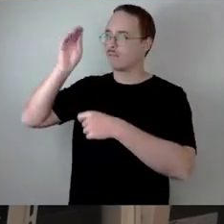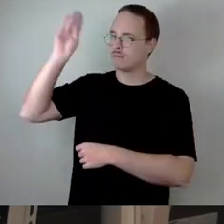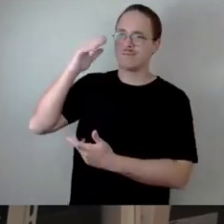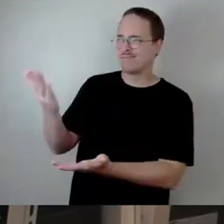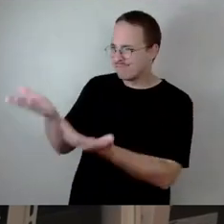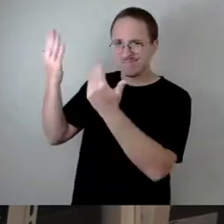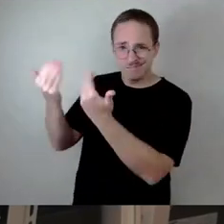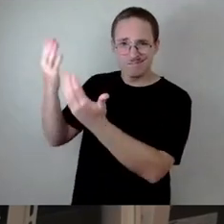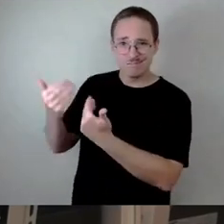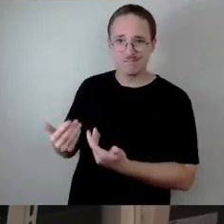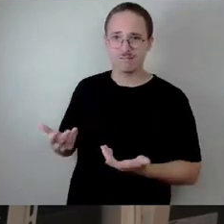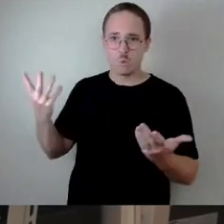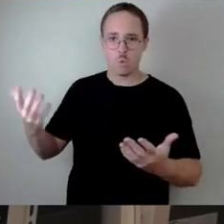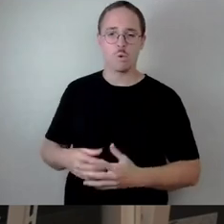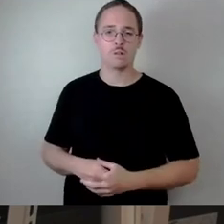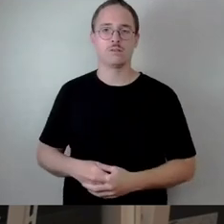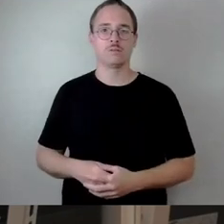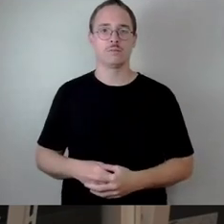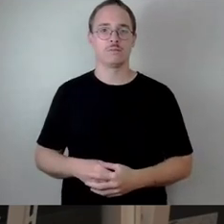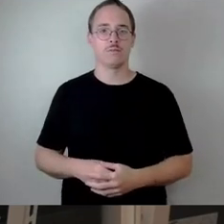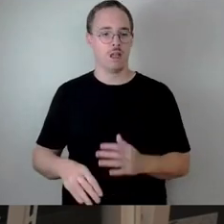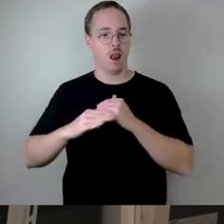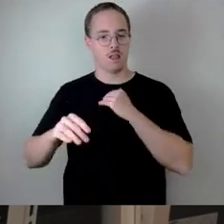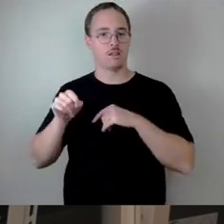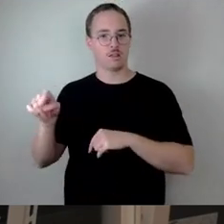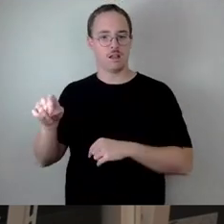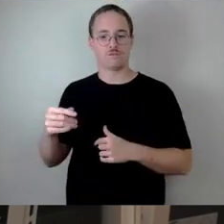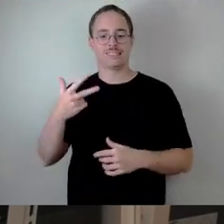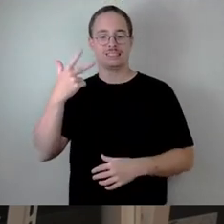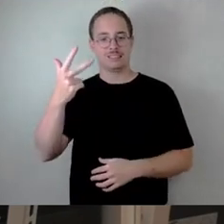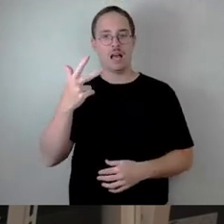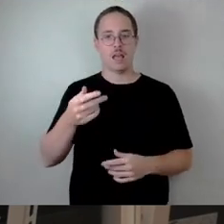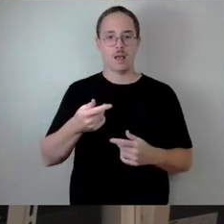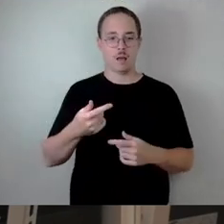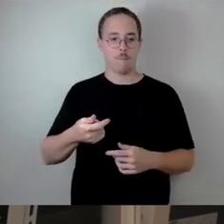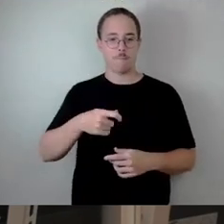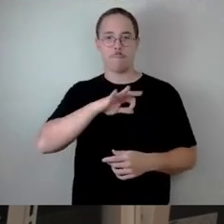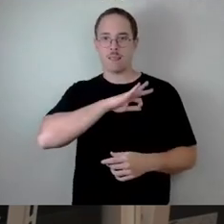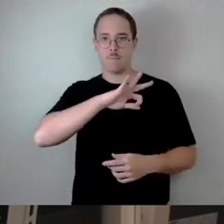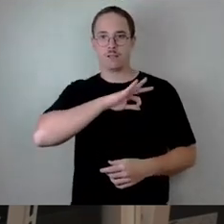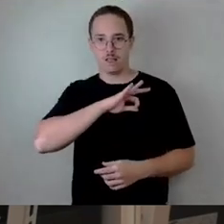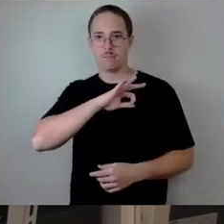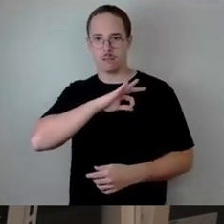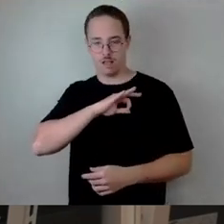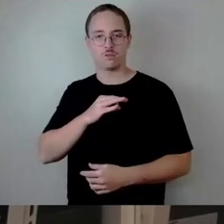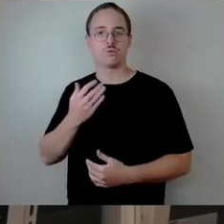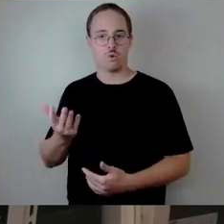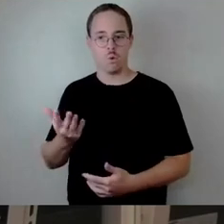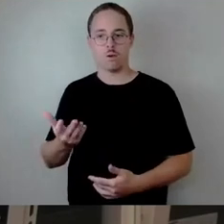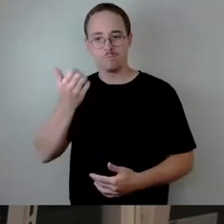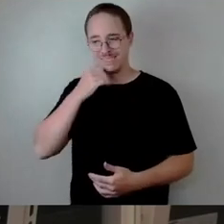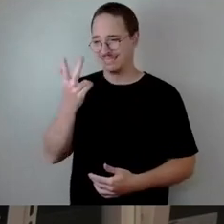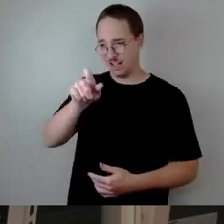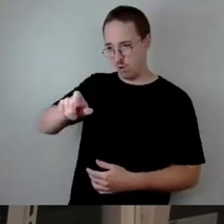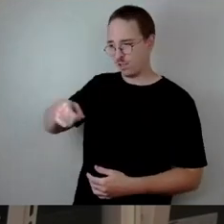Parteien, drei genau, die offensichtlich ins Anderen Regierung zu werden. Bitte diesen drei Leuten, die da jetzt verhandeln, nehmt es mit. Nehmt die Interessen